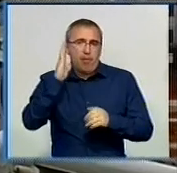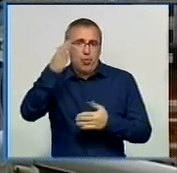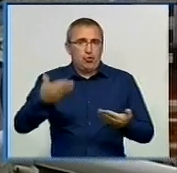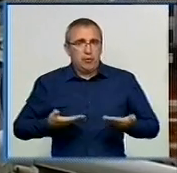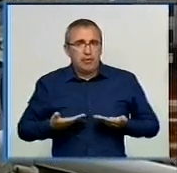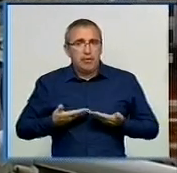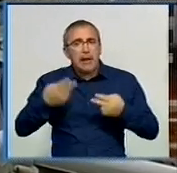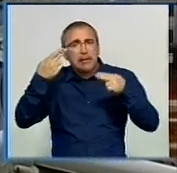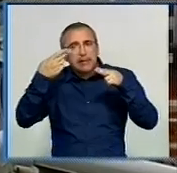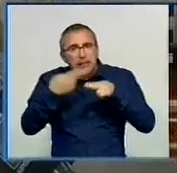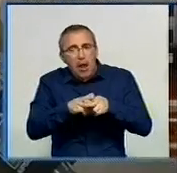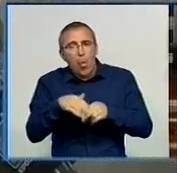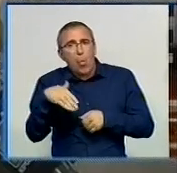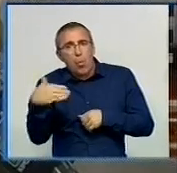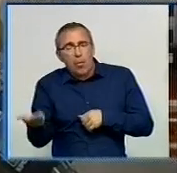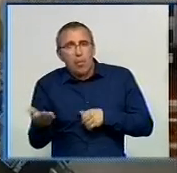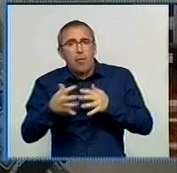занять – з технологічним уклоном.